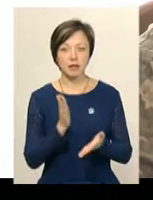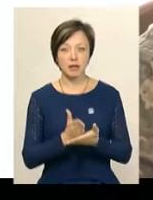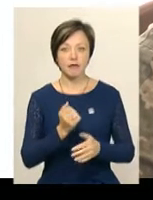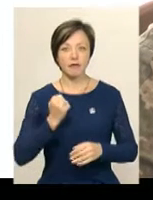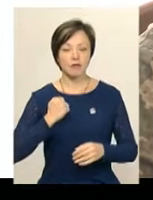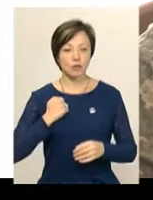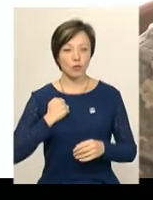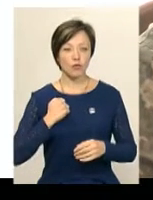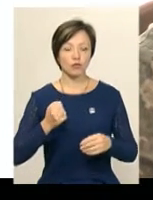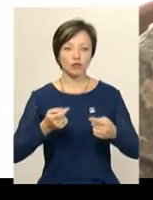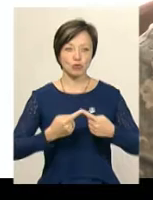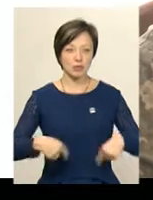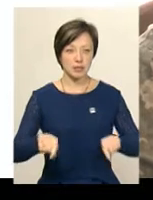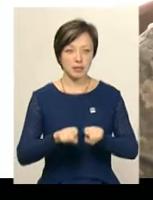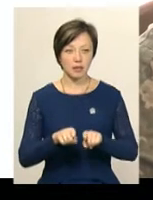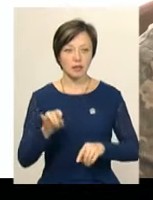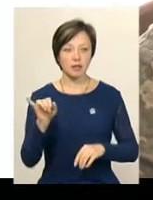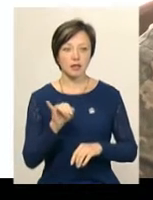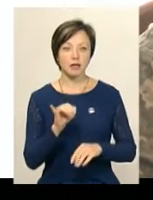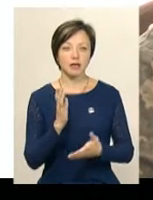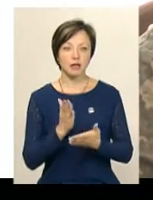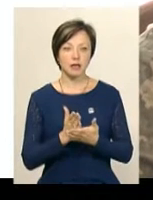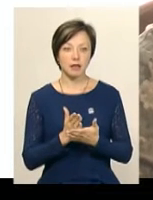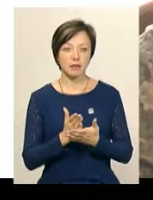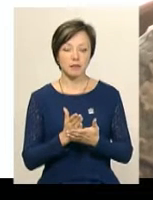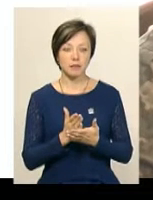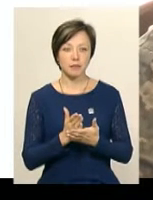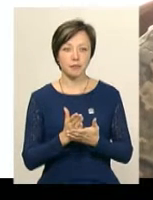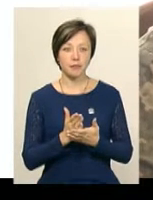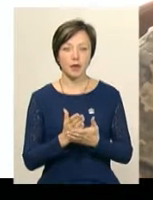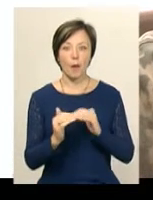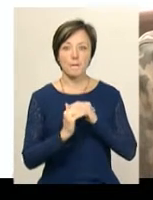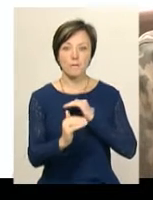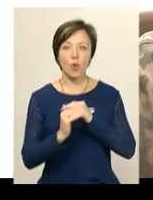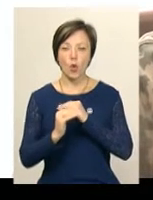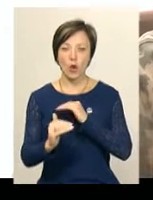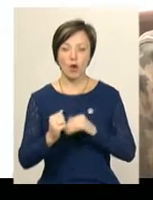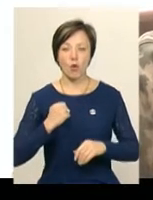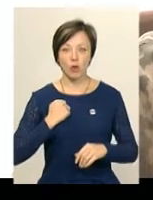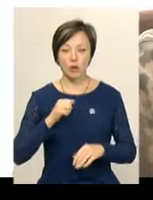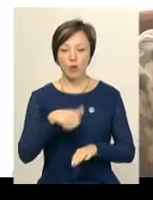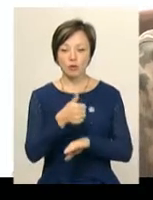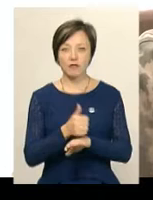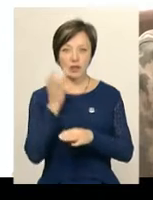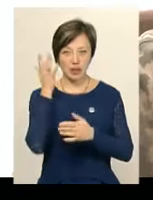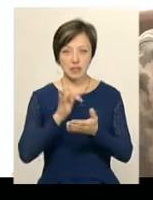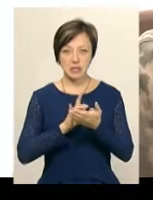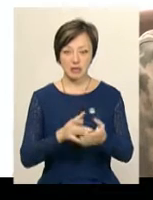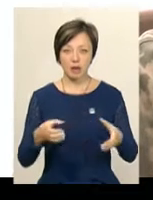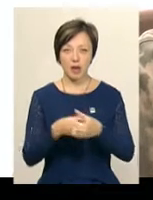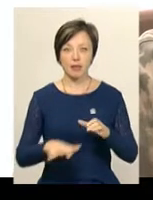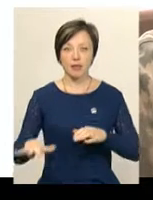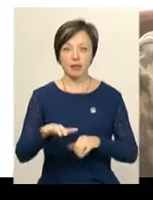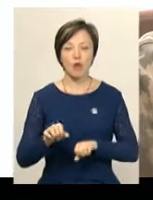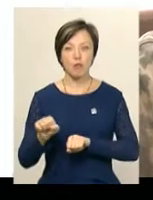військові частини і в яких є полігони. Основна ціль бригади територіальної